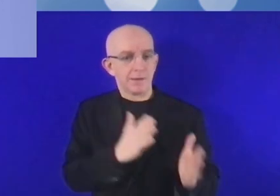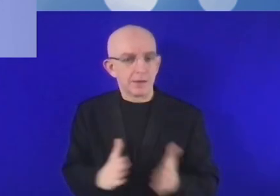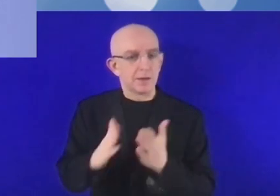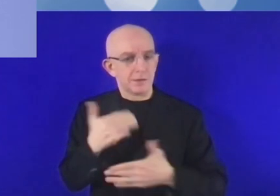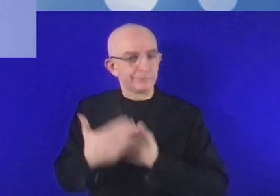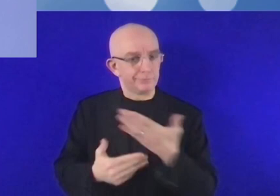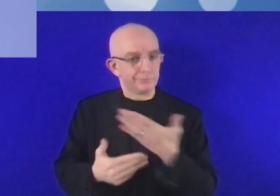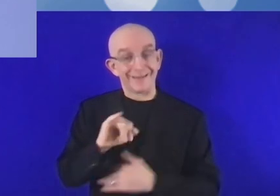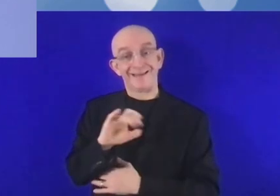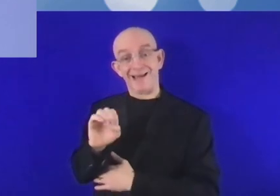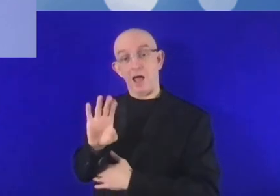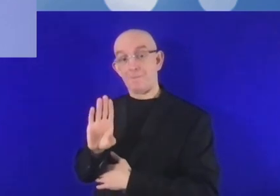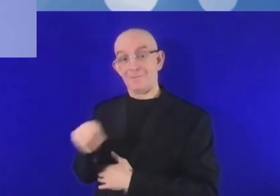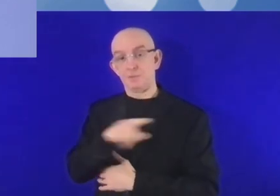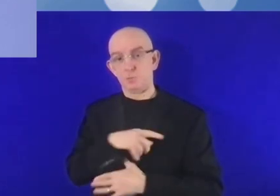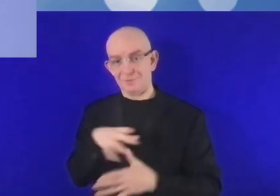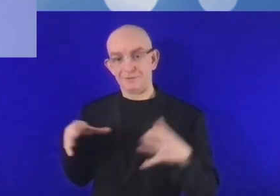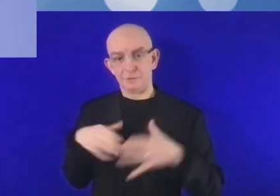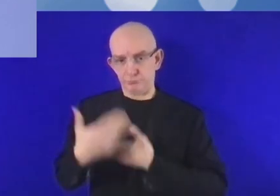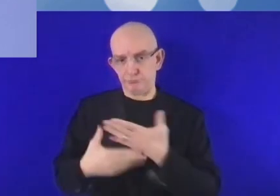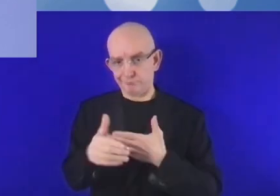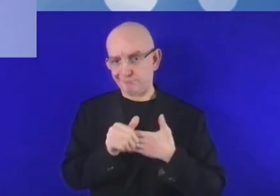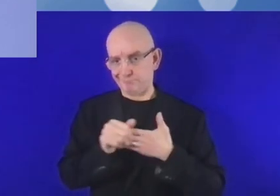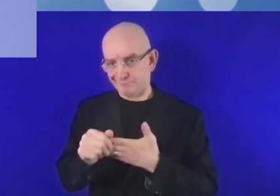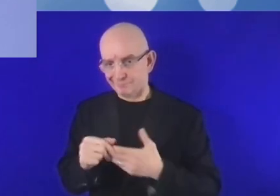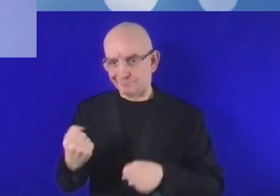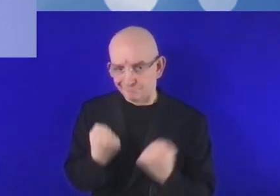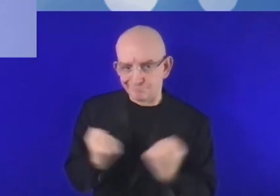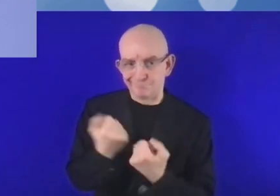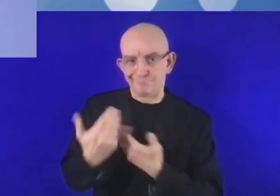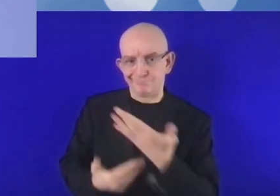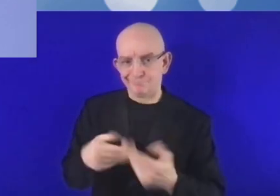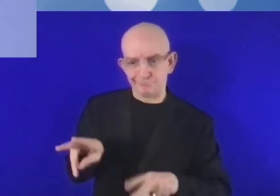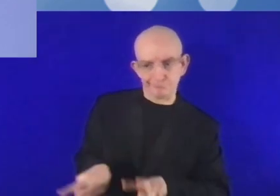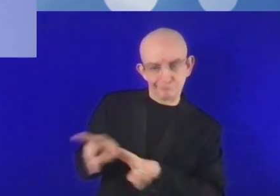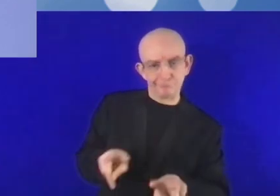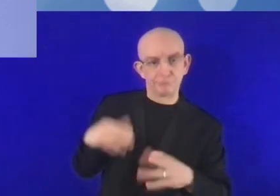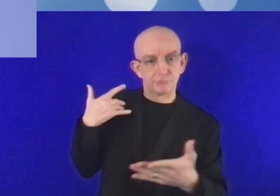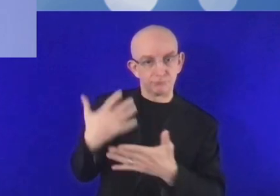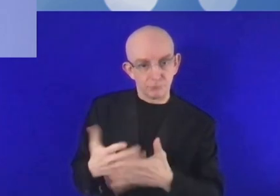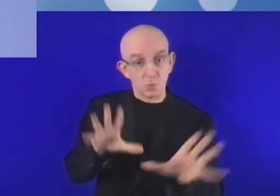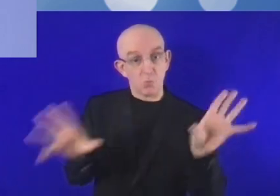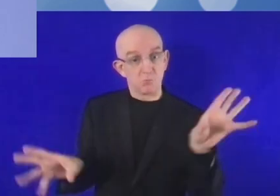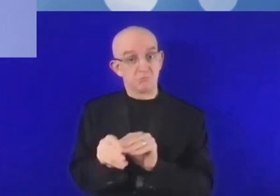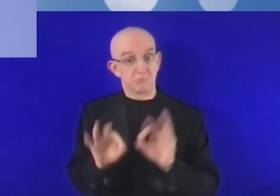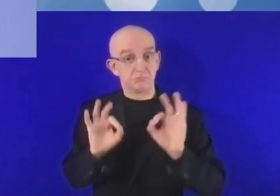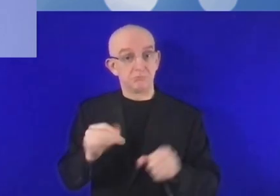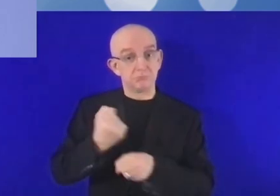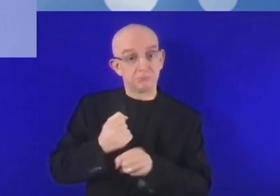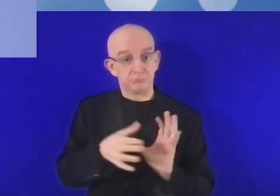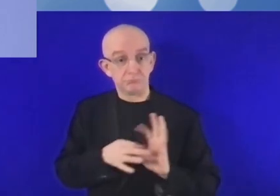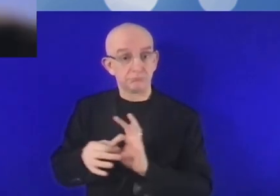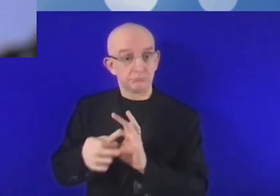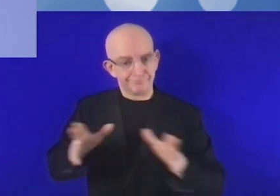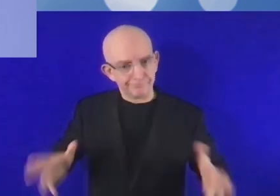européenne aussi. Nous avons mis en place un programme d'innovation numérique et nous espérons que